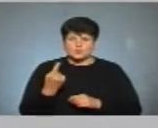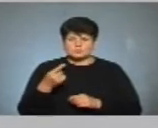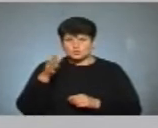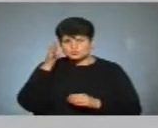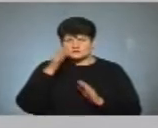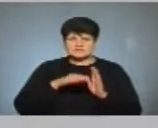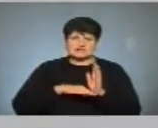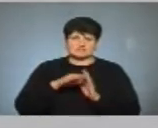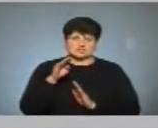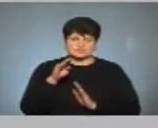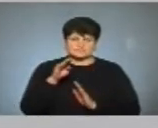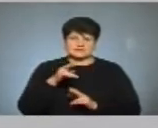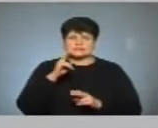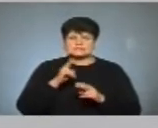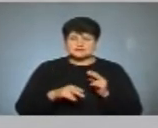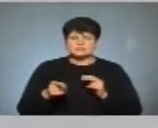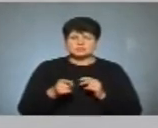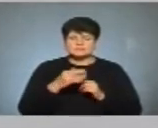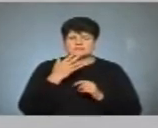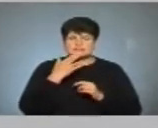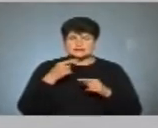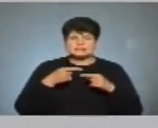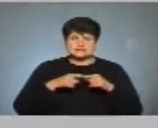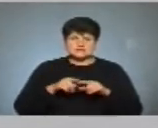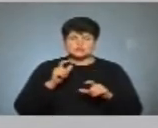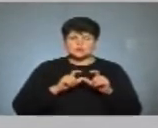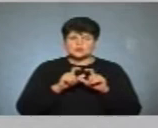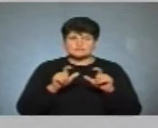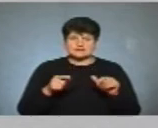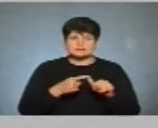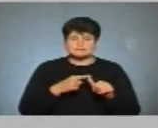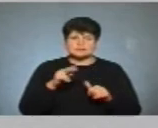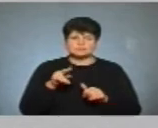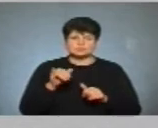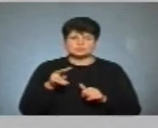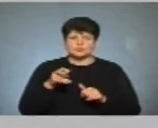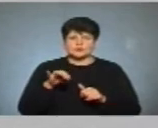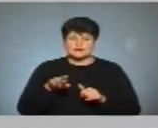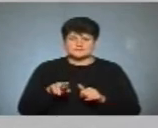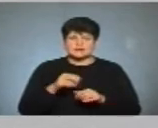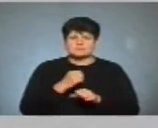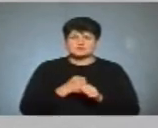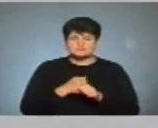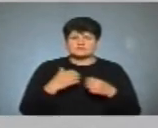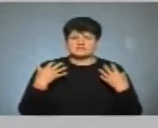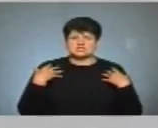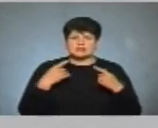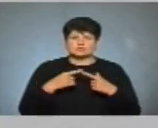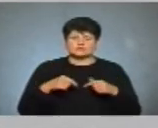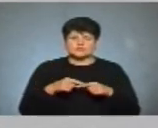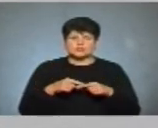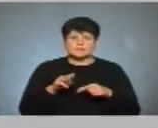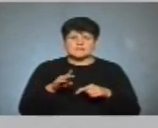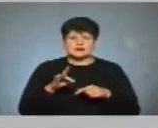Освіта вища. Закінчив Тернопільський національний технічний університет ім. Івана Пулюя. Працював начальником відділу